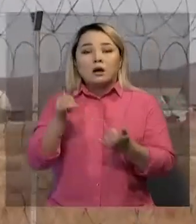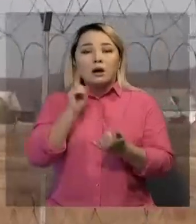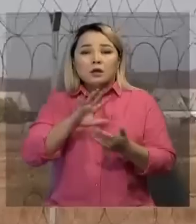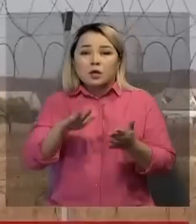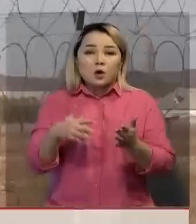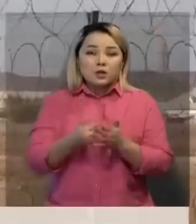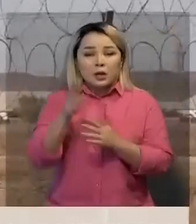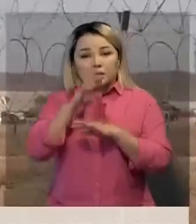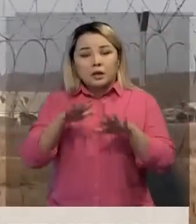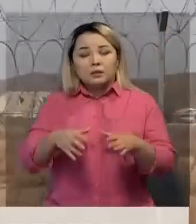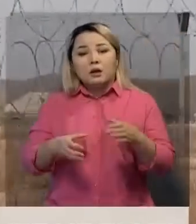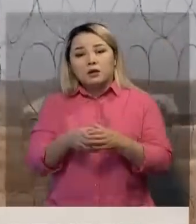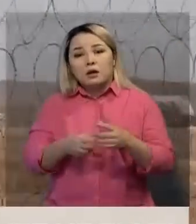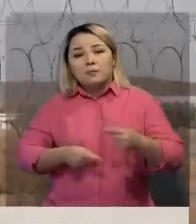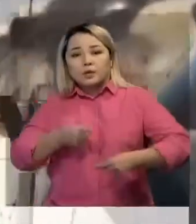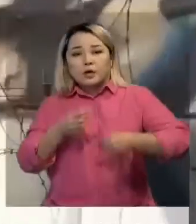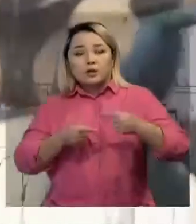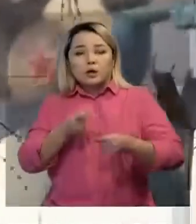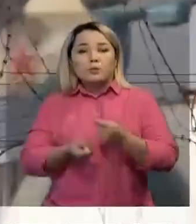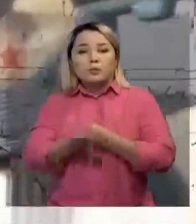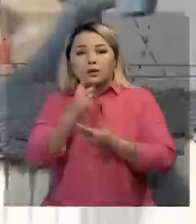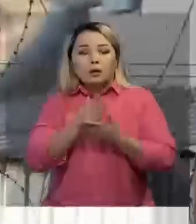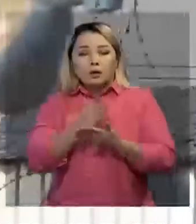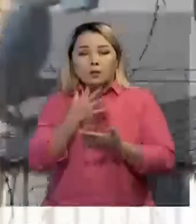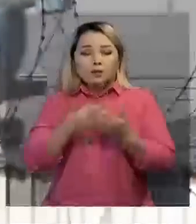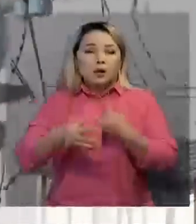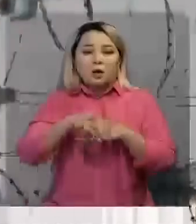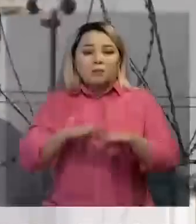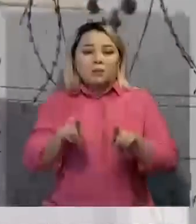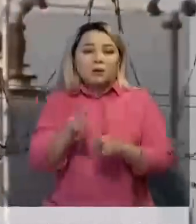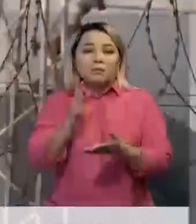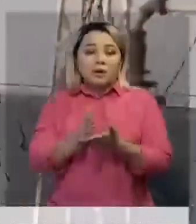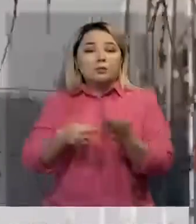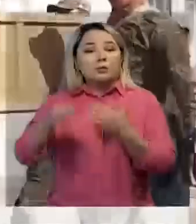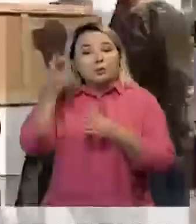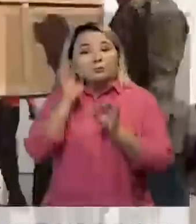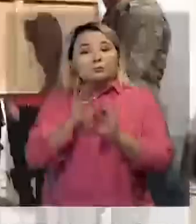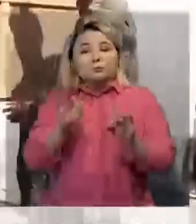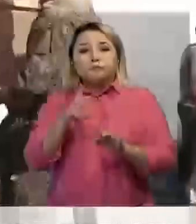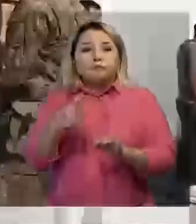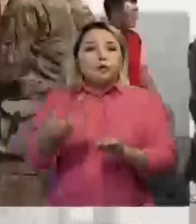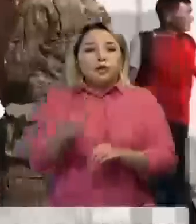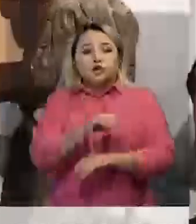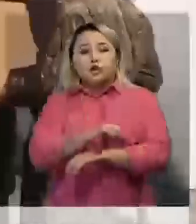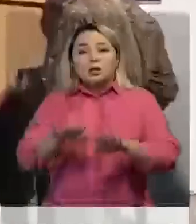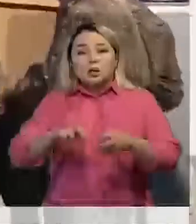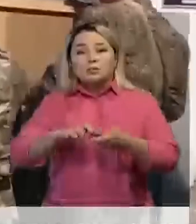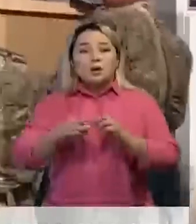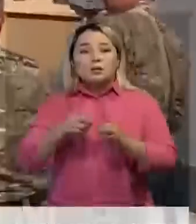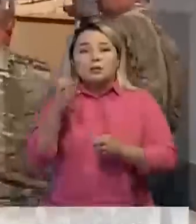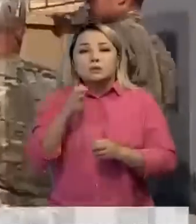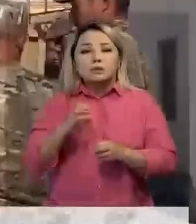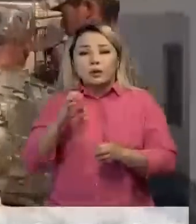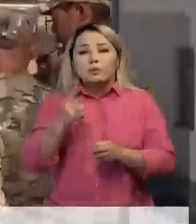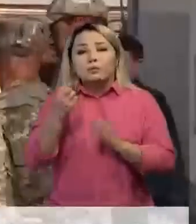күнгі дейін елдер арасында қарулы қақтығыстар тұғызған дауылы аймақтар бар. Естеріңізді сала кетсе, екі жақты шигаралық мәселе Қырғыстың